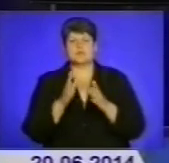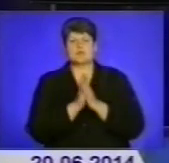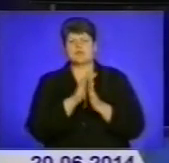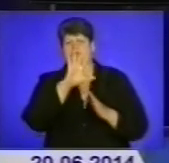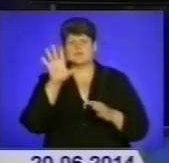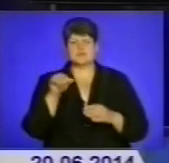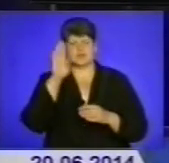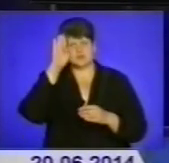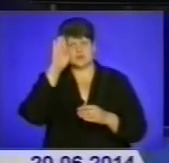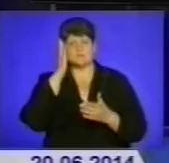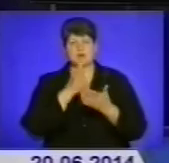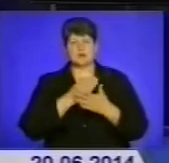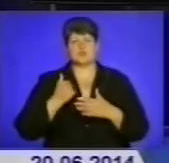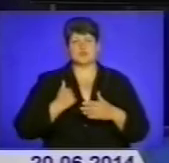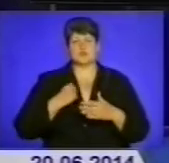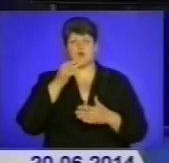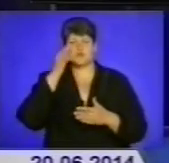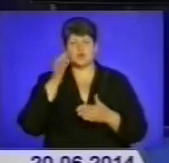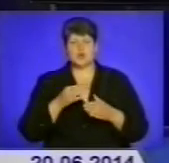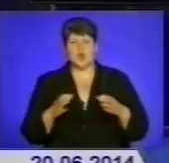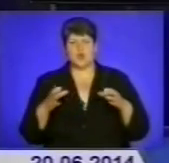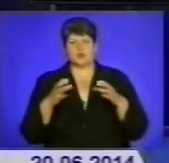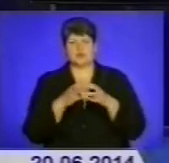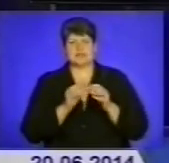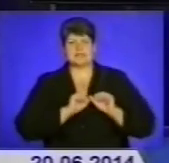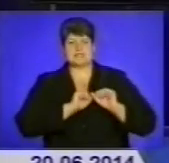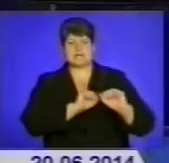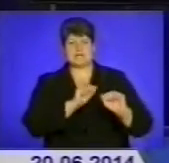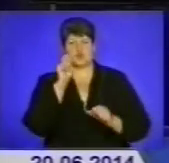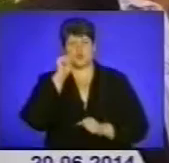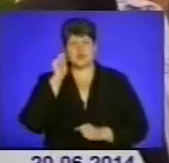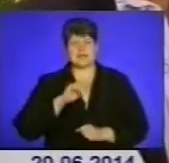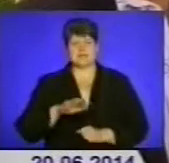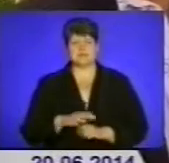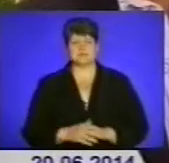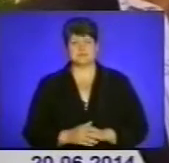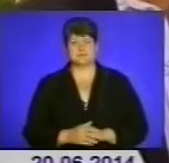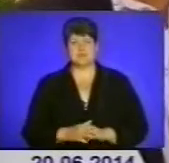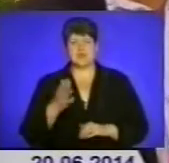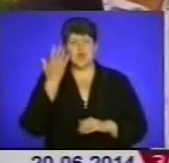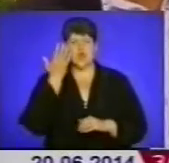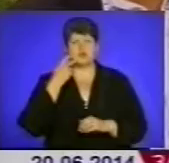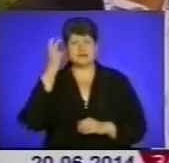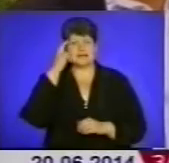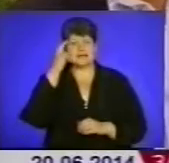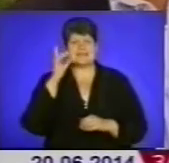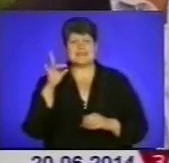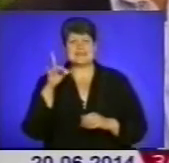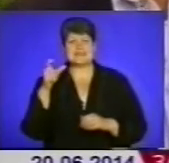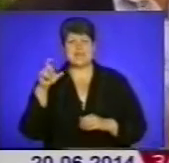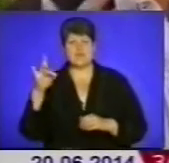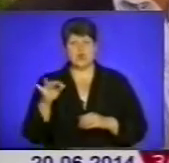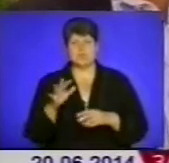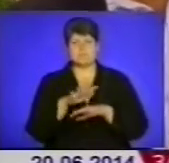чоловіків, які мають військовий досвід, гуртуватися для захисту України. Коли на Київський Євромайдан надійшли